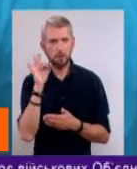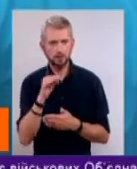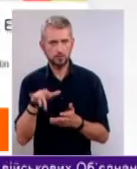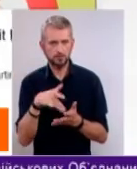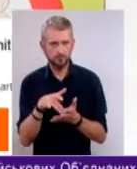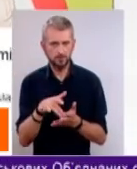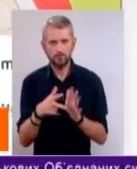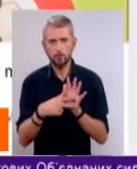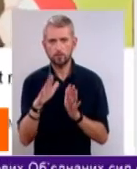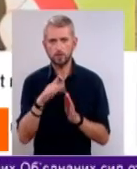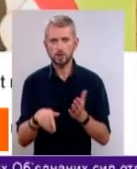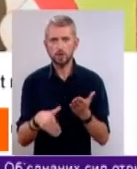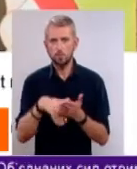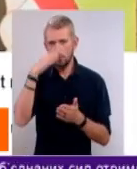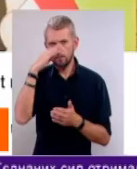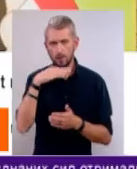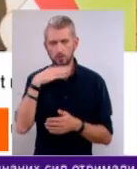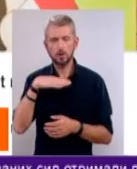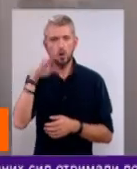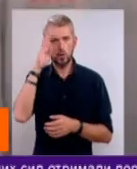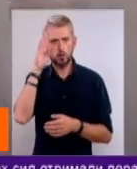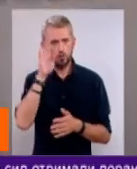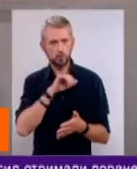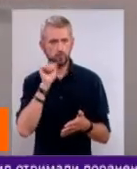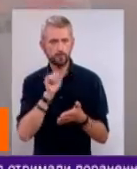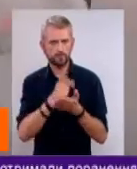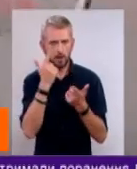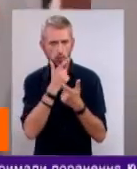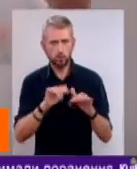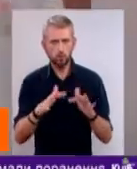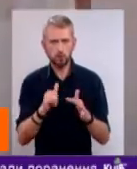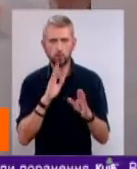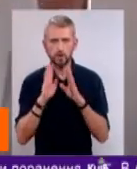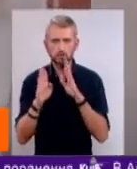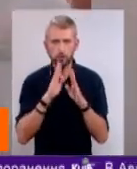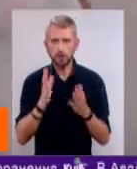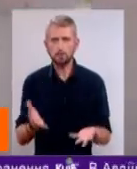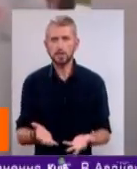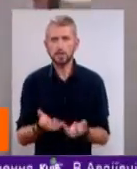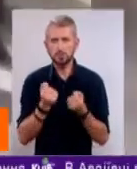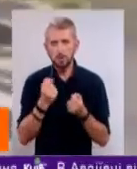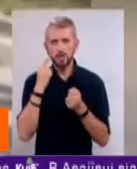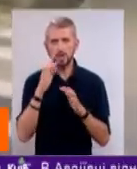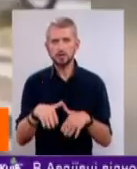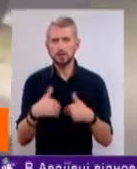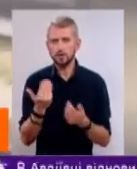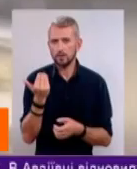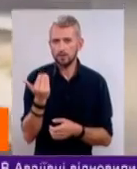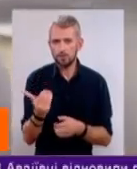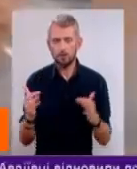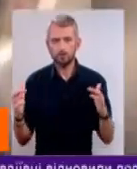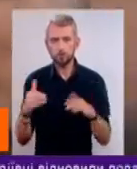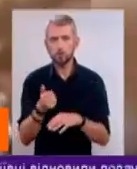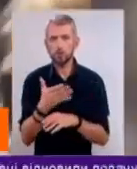вересня. За допомогою батька хлопчик розмістив анонс події у Фейсбуці і підтримати ініціативу Еміля прийшло